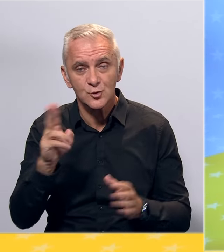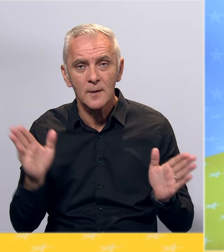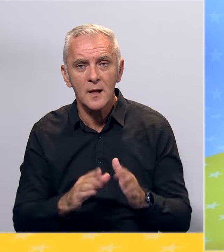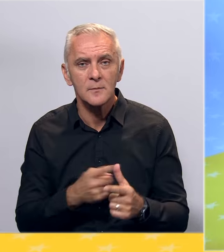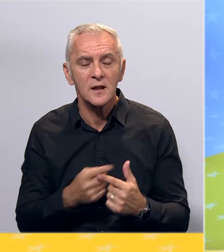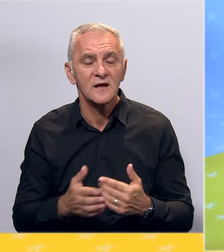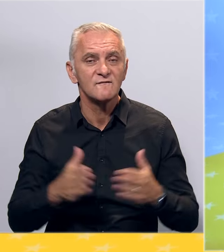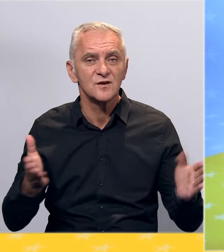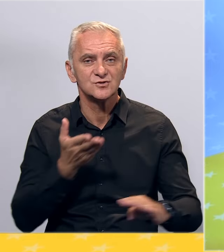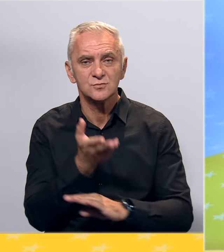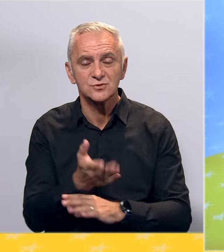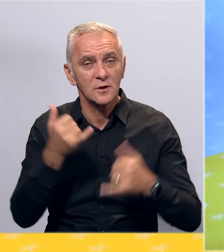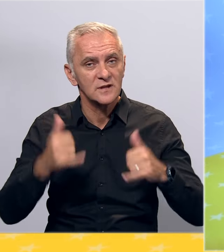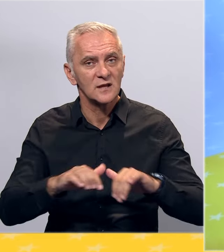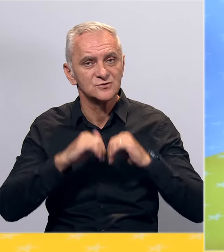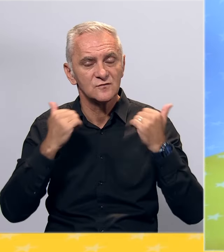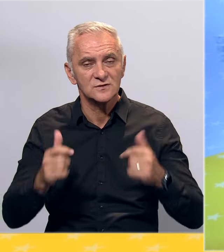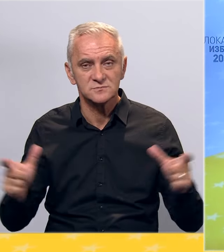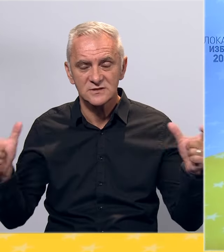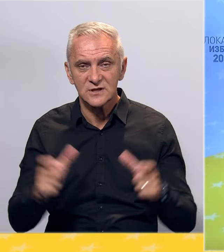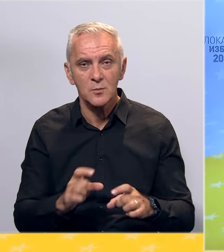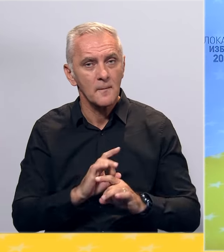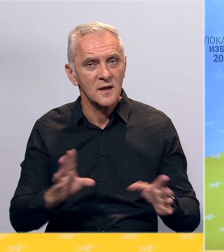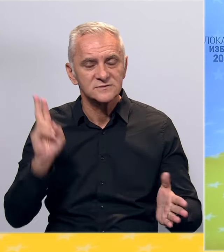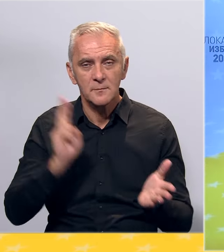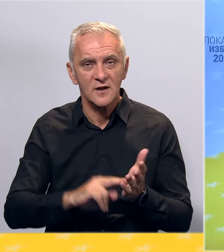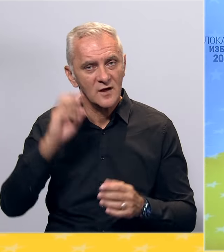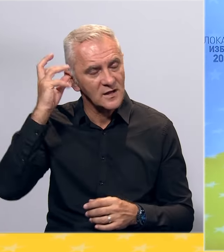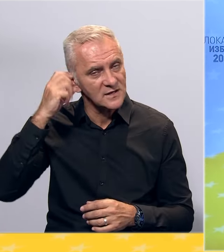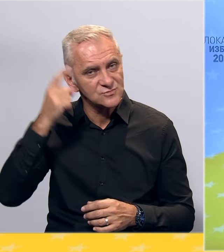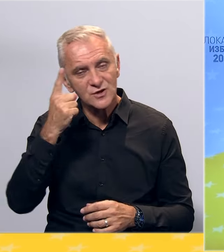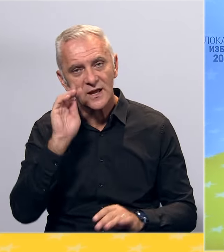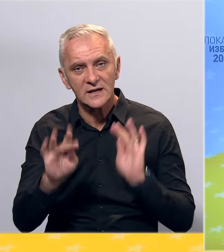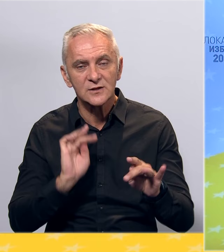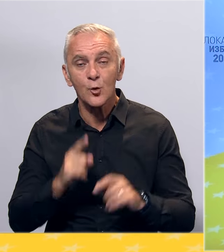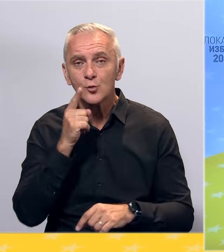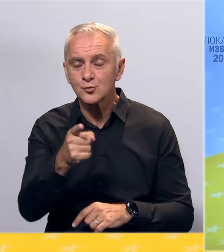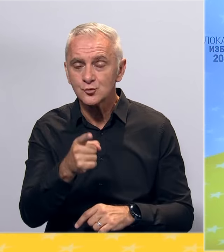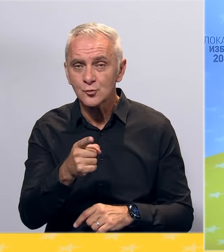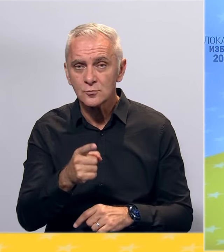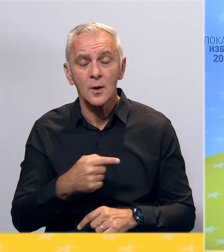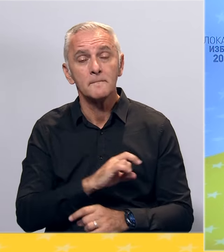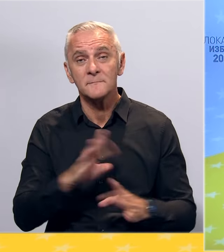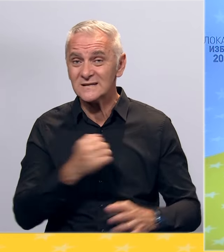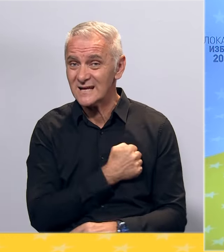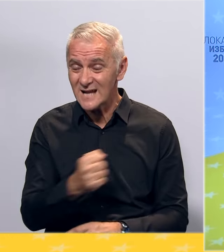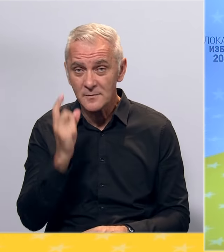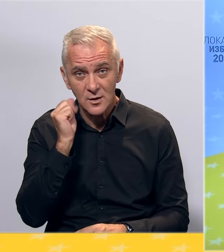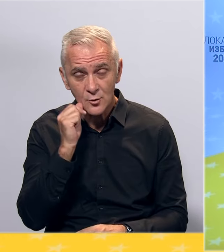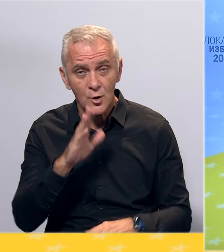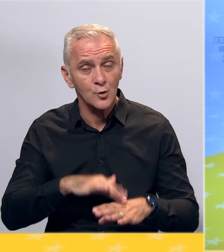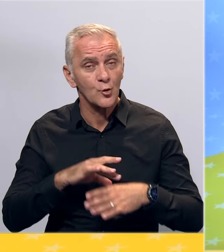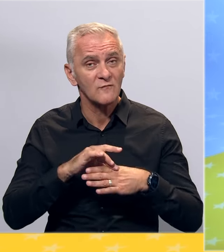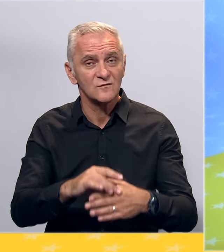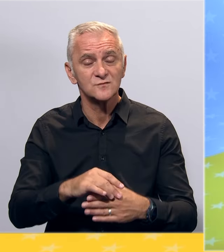većim uslugama, danas su vijećnici zarobljeni bez prava na razmišljanje ili bez prava na kritiku. U takvom ambijentu, bez hrabri ljudi, rukovodstvo